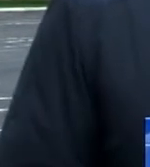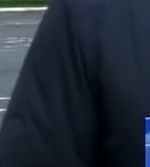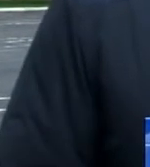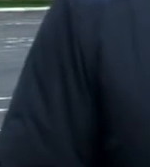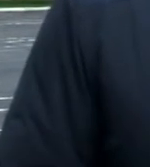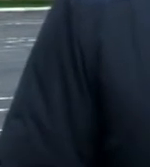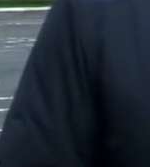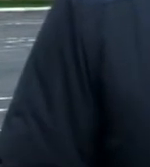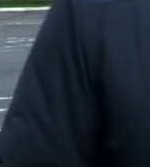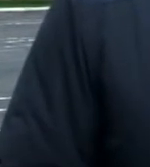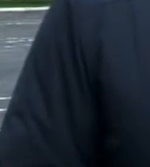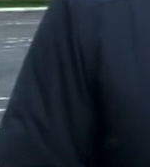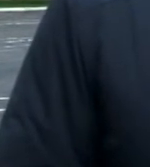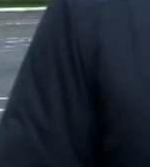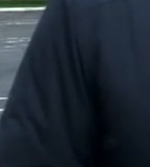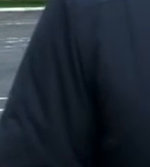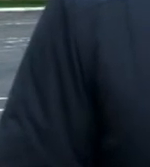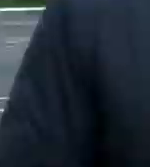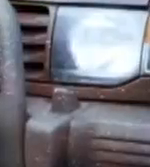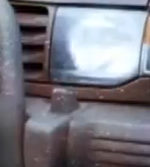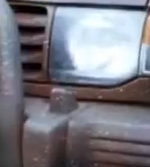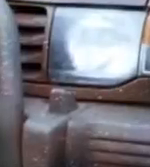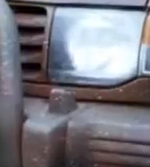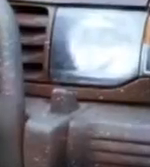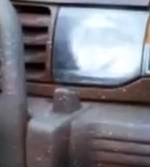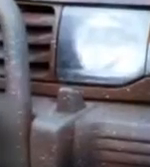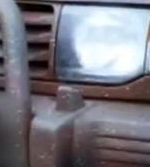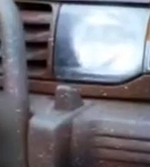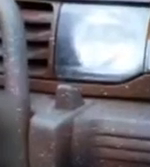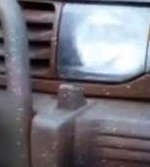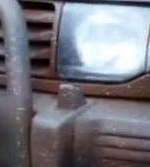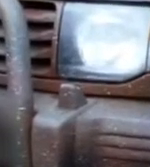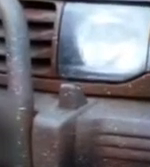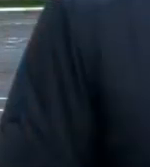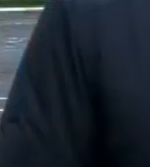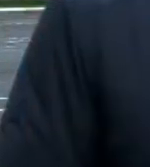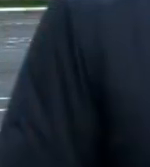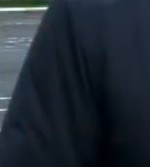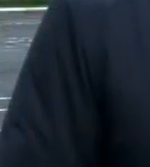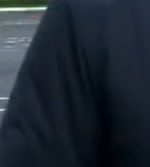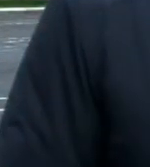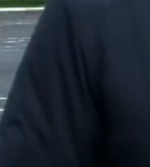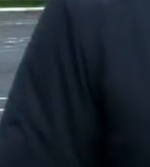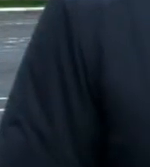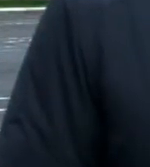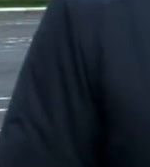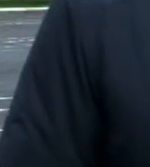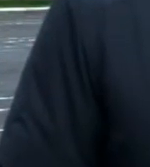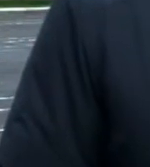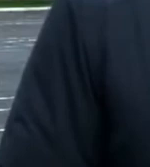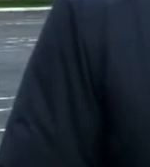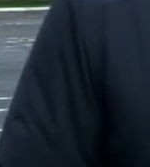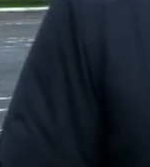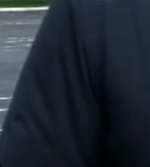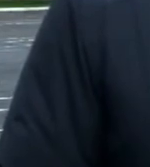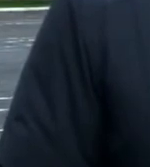добре служити нашим хлопцям, воїнам в їхній нелегкій праці. Вони, ризикуючи своїм здоров'ям, ризикуючи